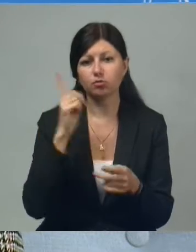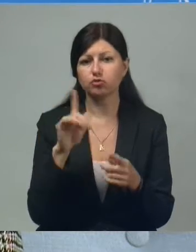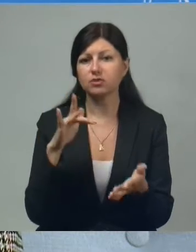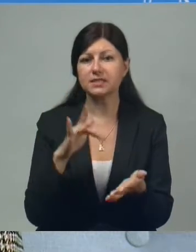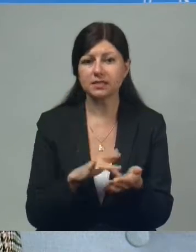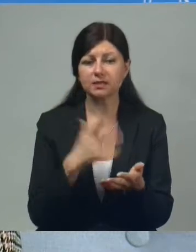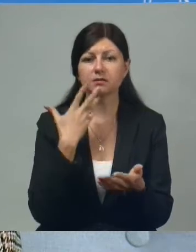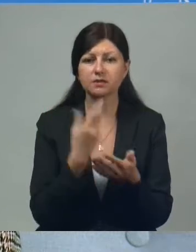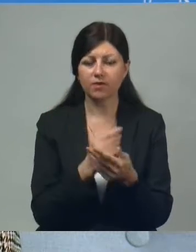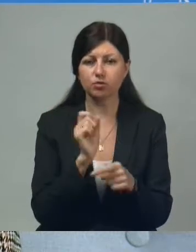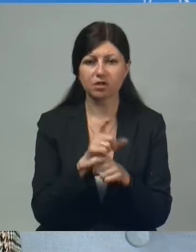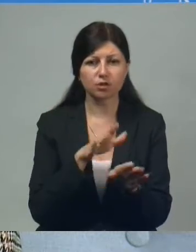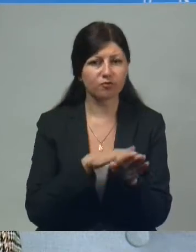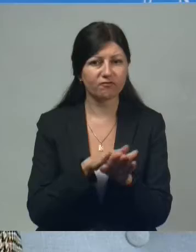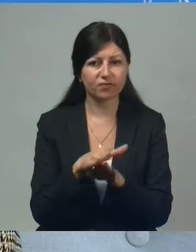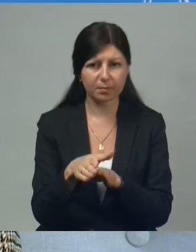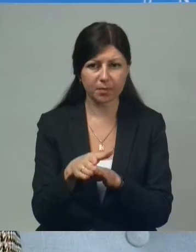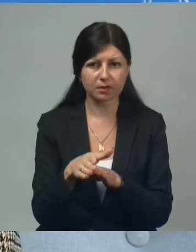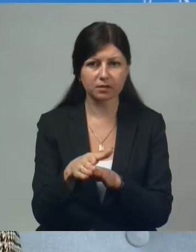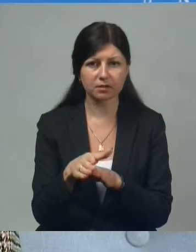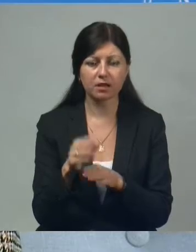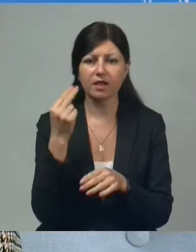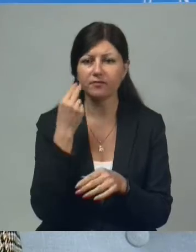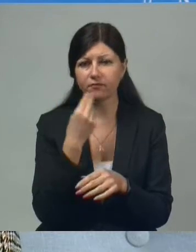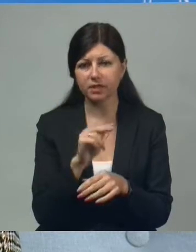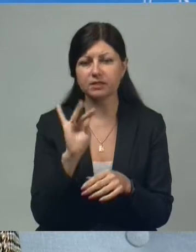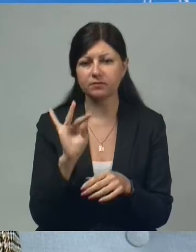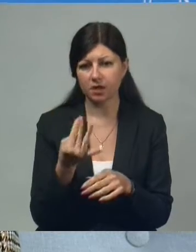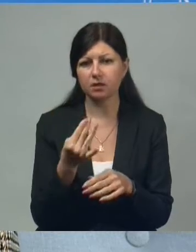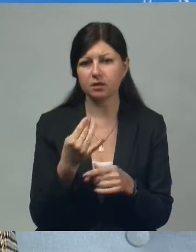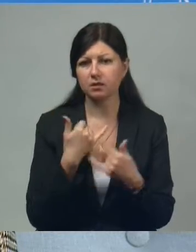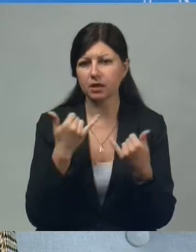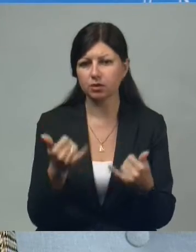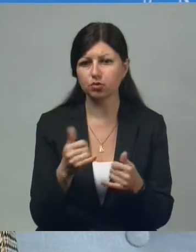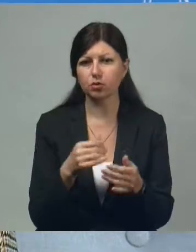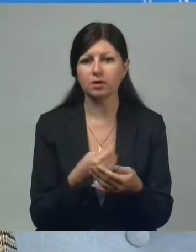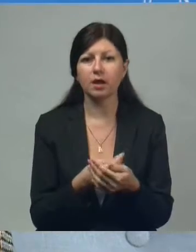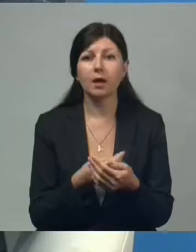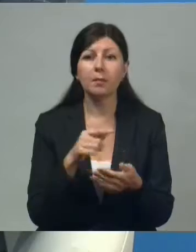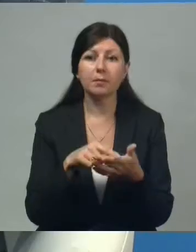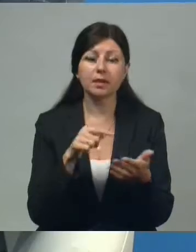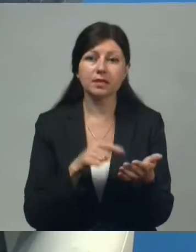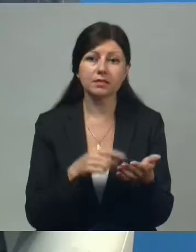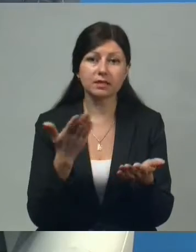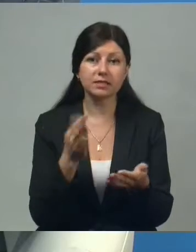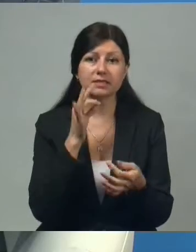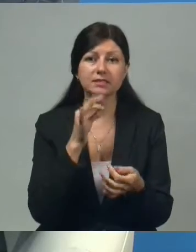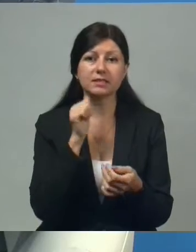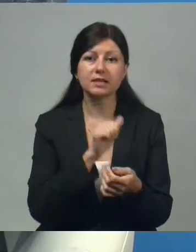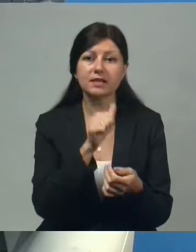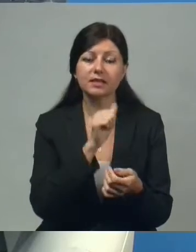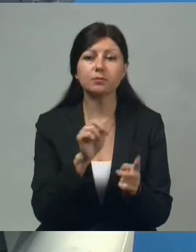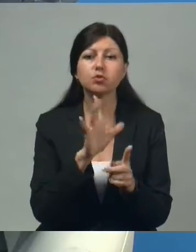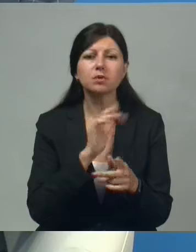свою задачу выполнил вполне эффективно и достойно. Надежда Петровна, а поделитесь секретом, что было